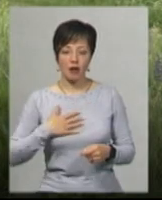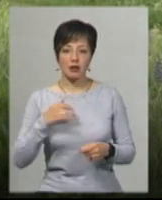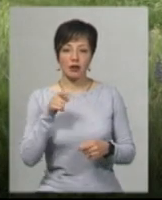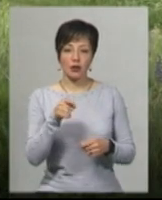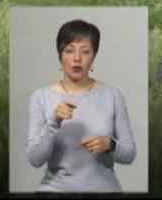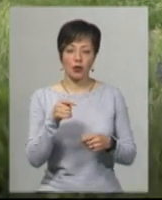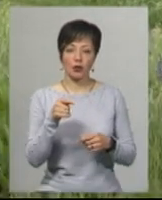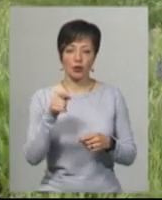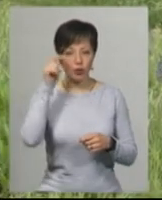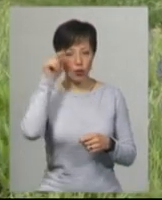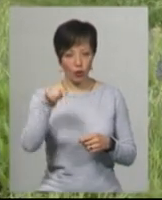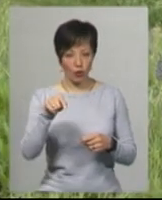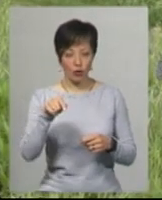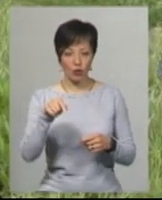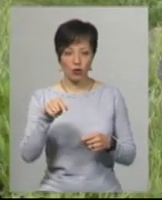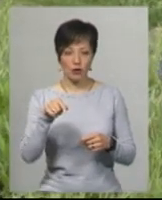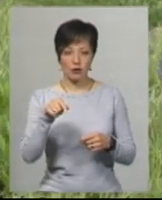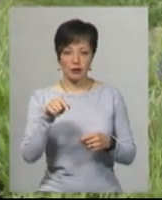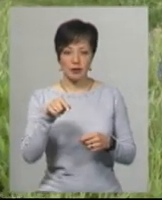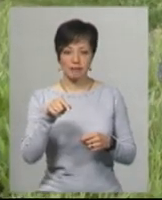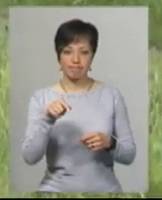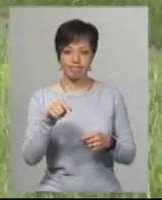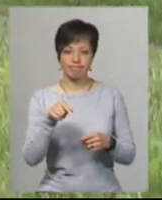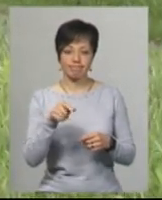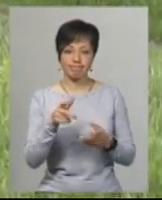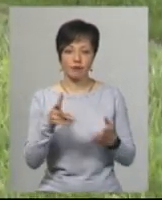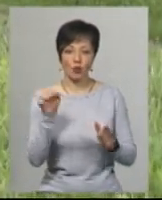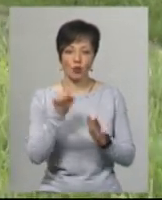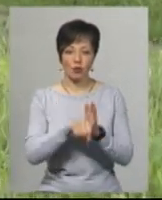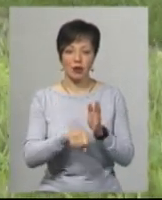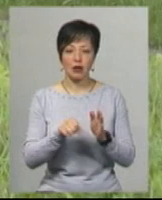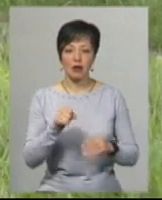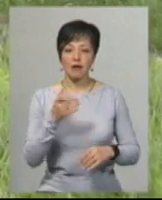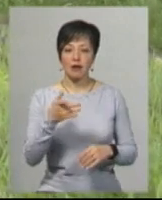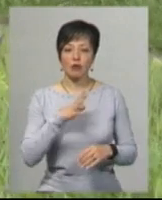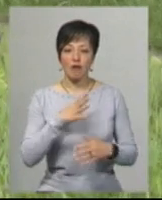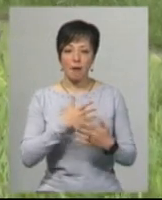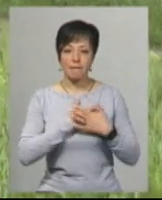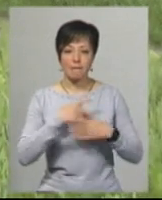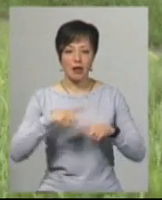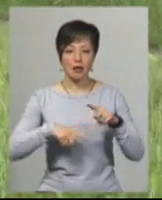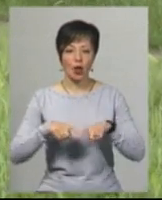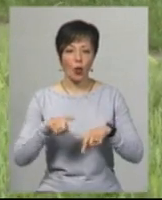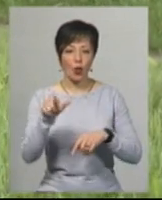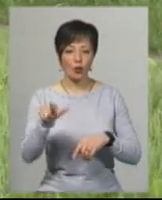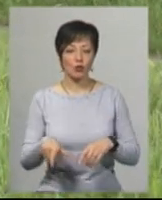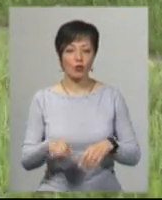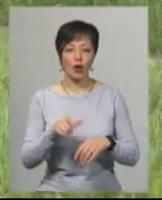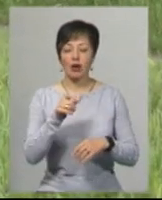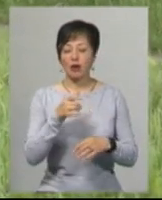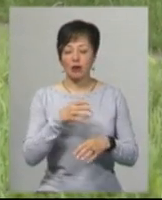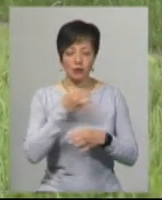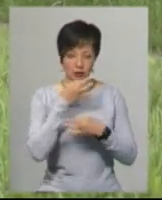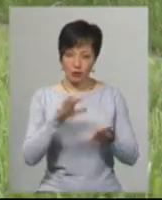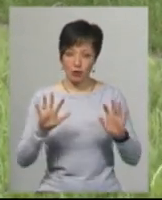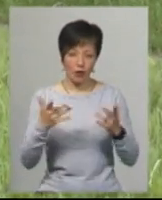підступно вбили. Він був патріотом і людиною, яка готова була в будь-який